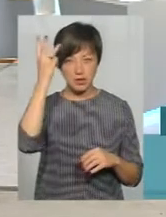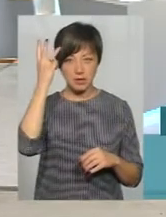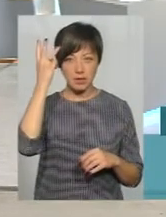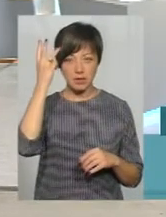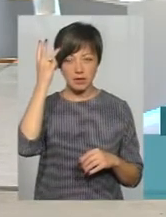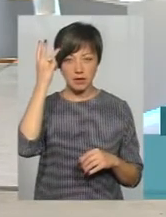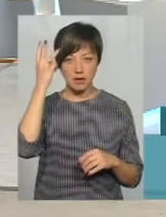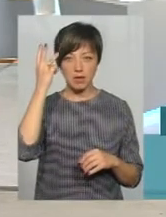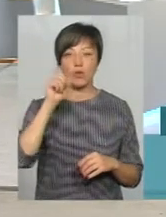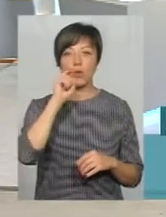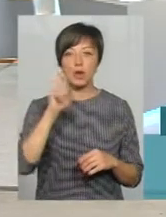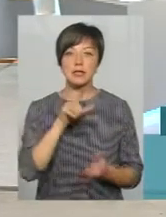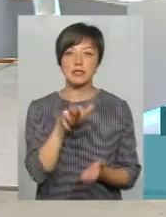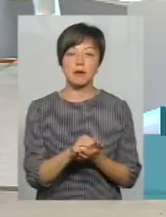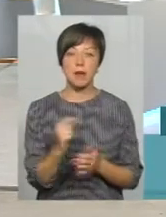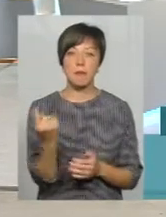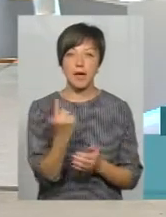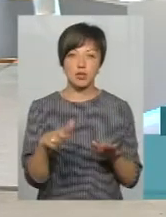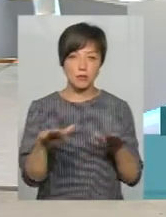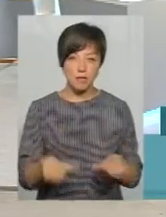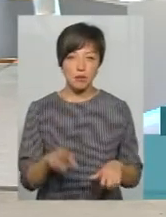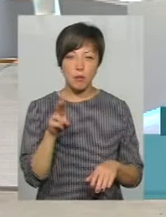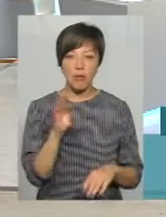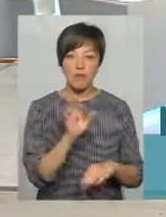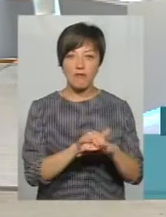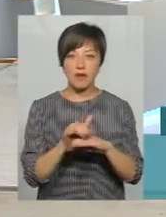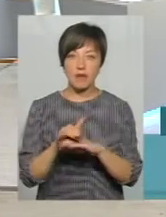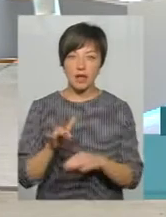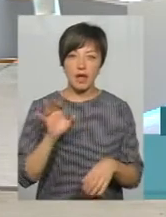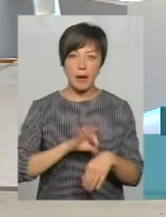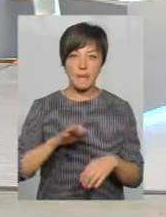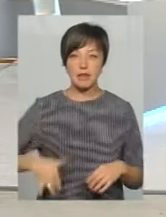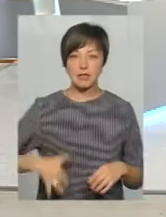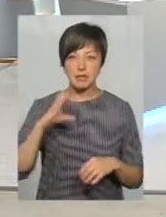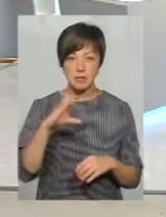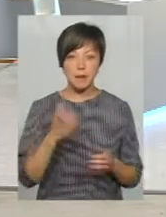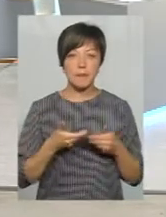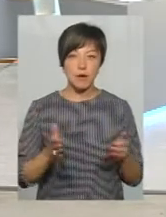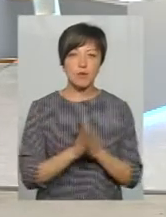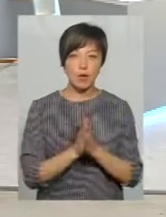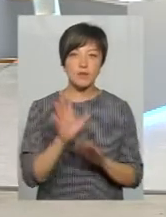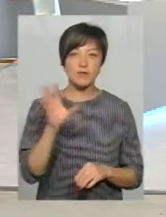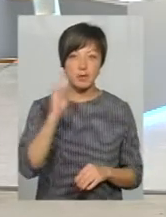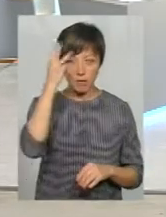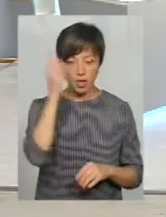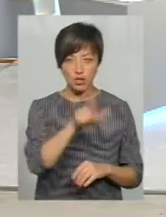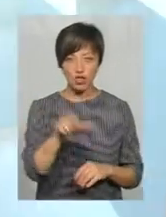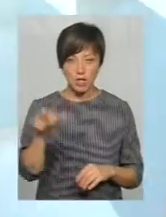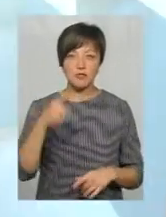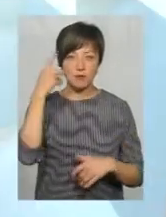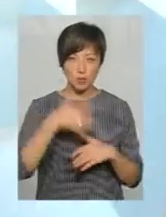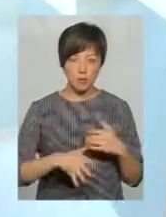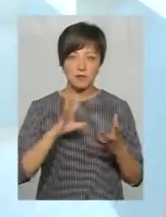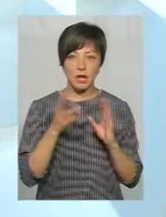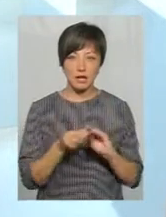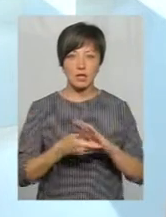Хмельницький в Україні займає перше місце по виявленому гепатиту С. Тому ми просимо всіх хмельничанин, які свідомі,